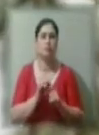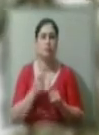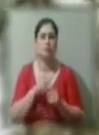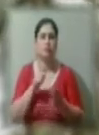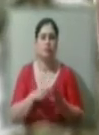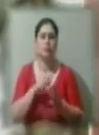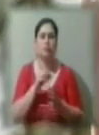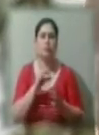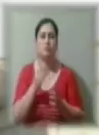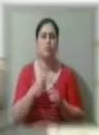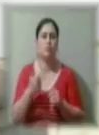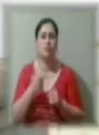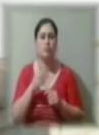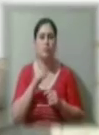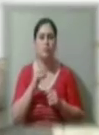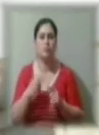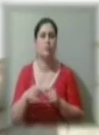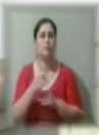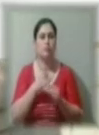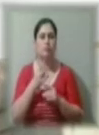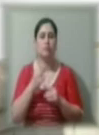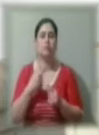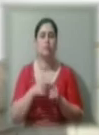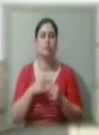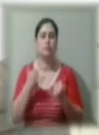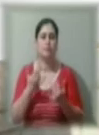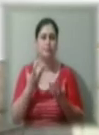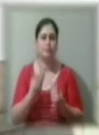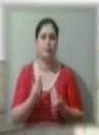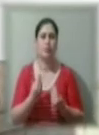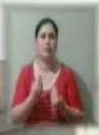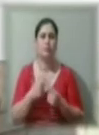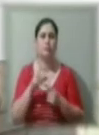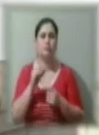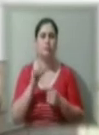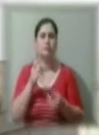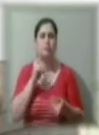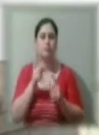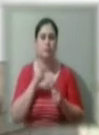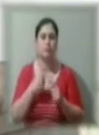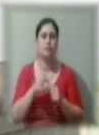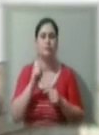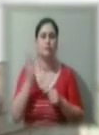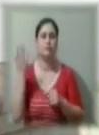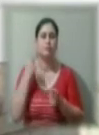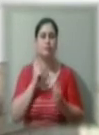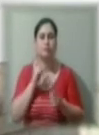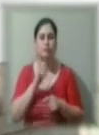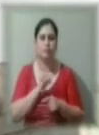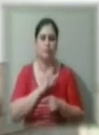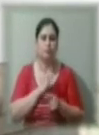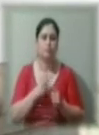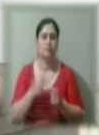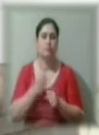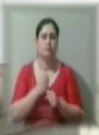громадському транспорті обговорилось навіть на сьогоднішньому засіданні. На минулому засіданні ми розробили відповідні